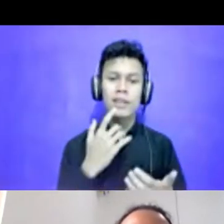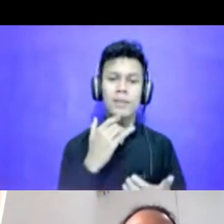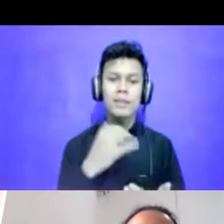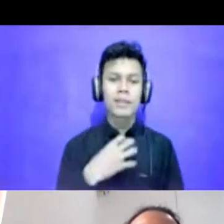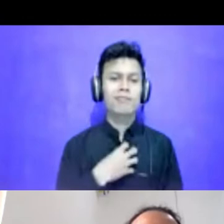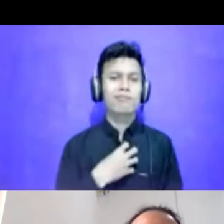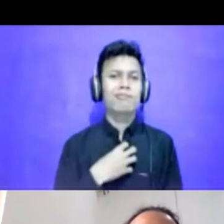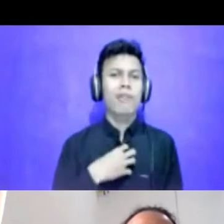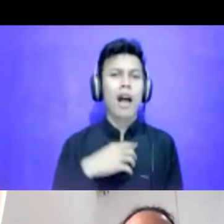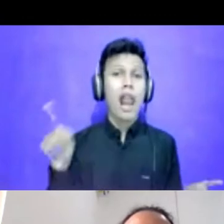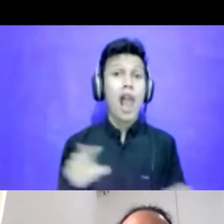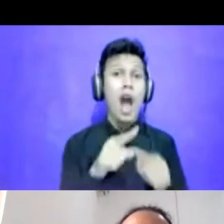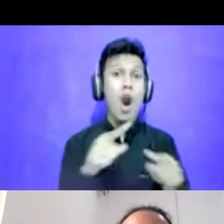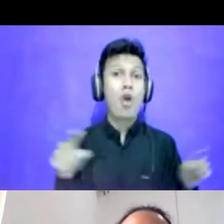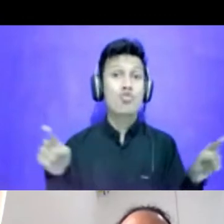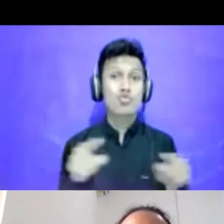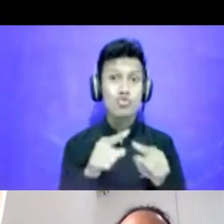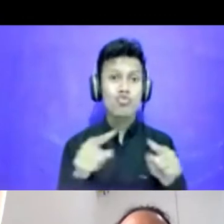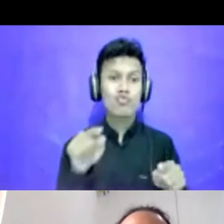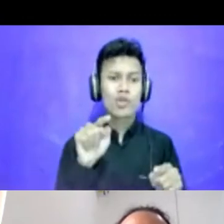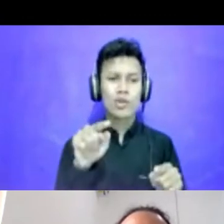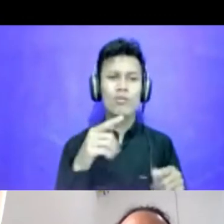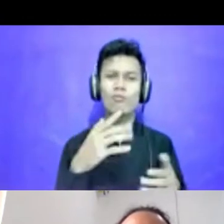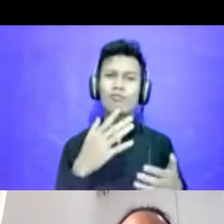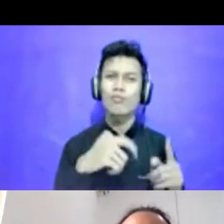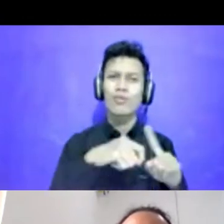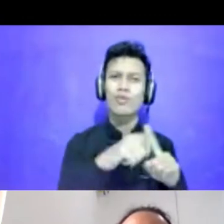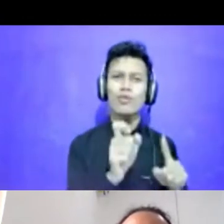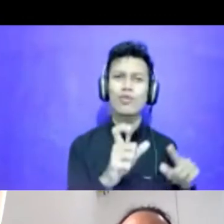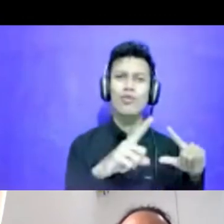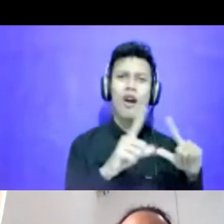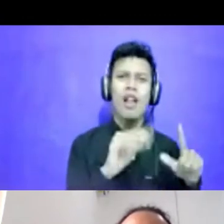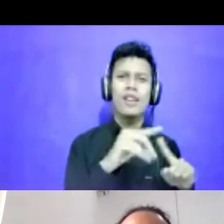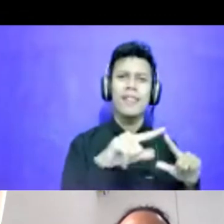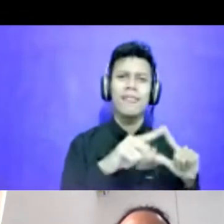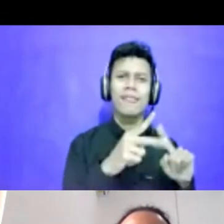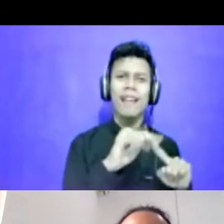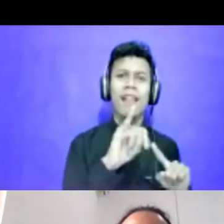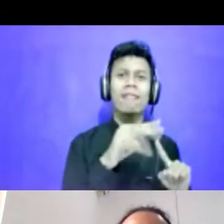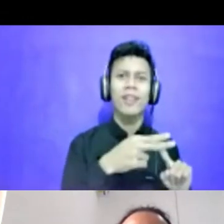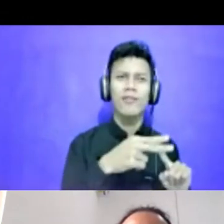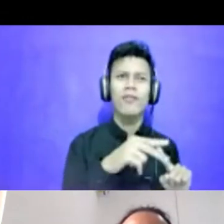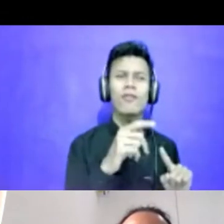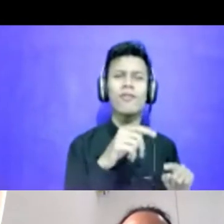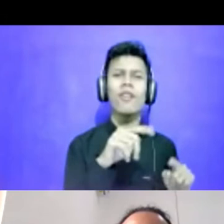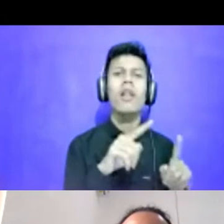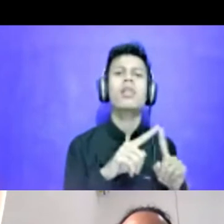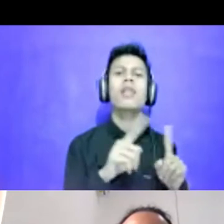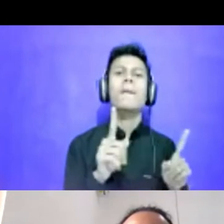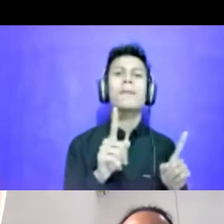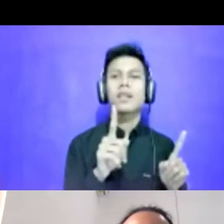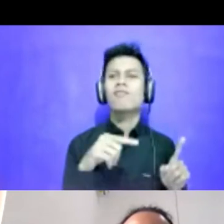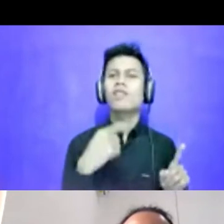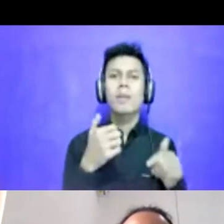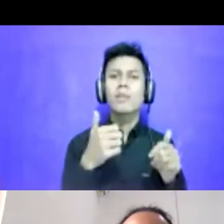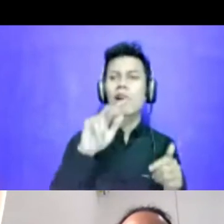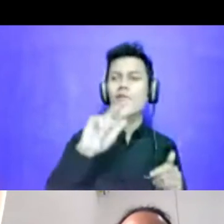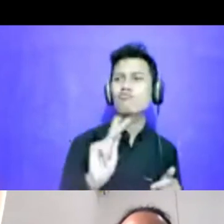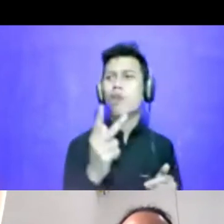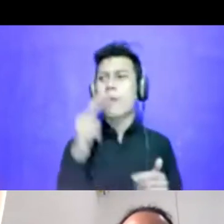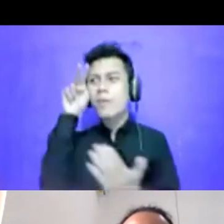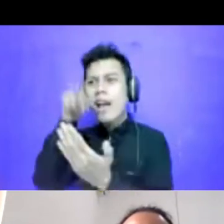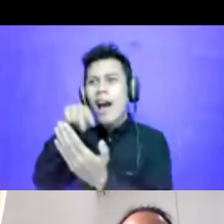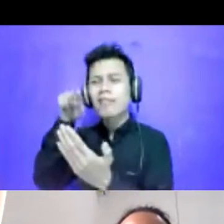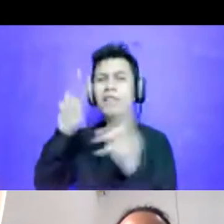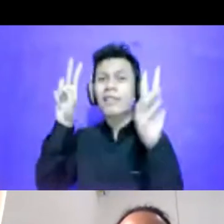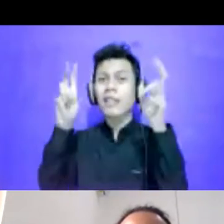kualitatif. Tapi bagaimana kemudian kita bisa melihat tema cinta itu ada seberapa banyak. Kita bisa membayangkan